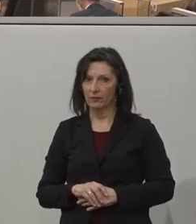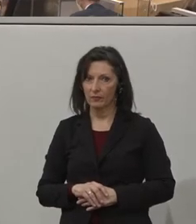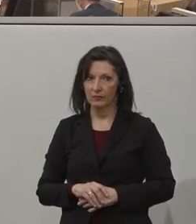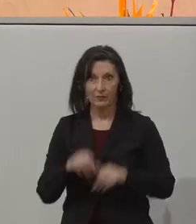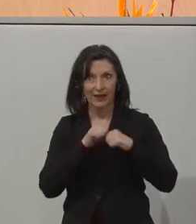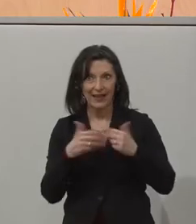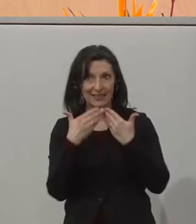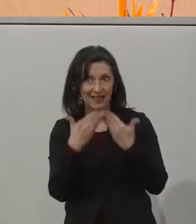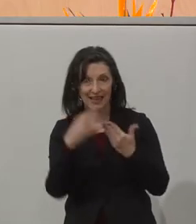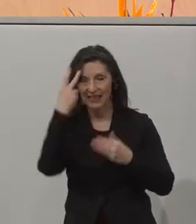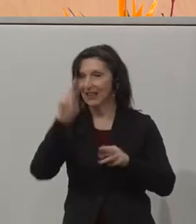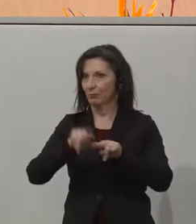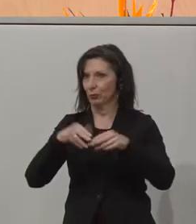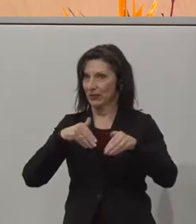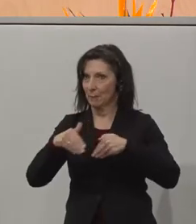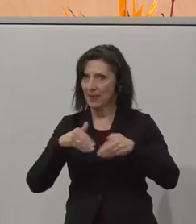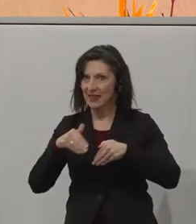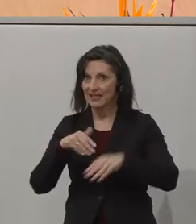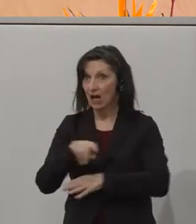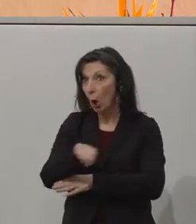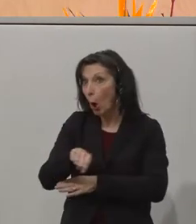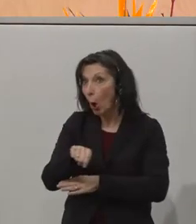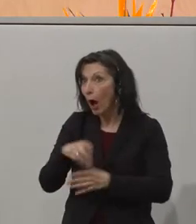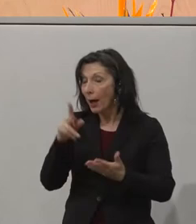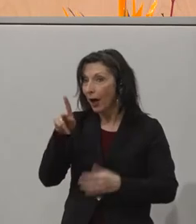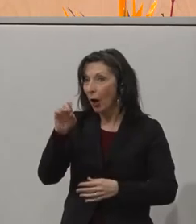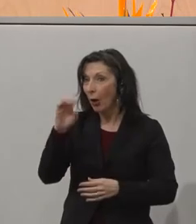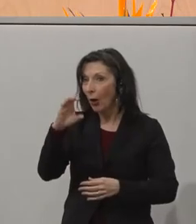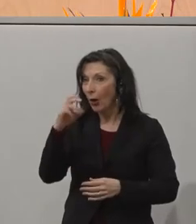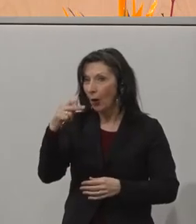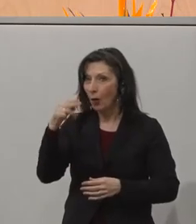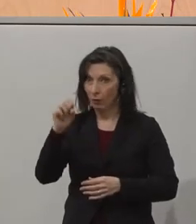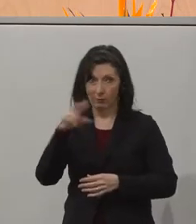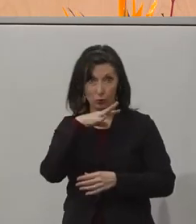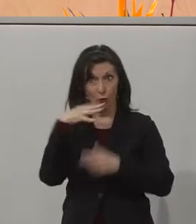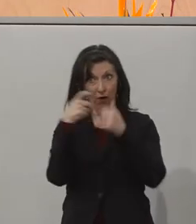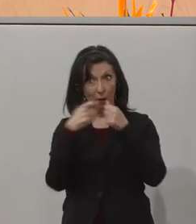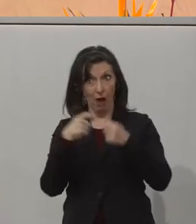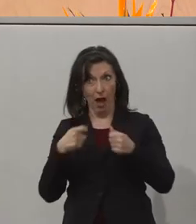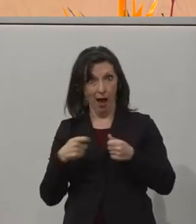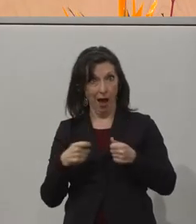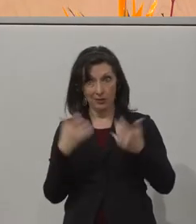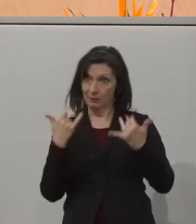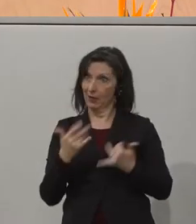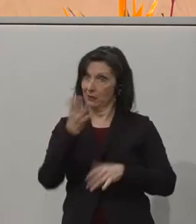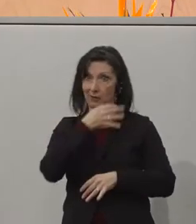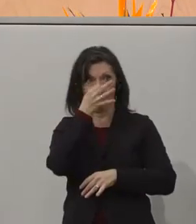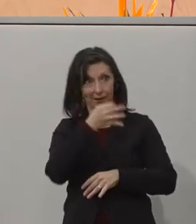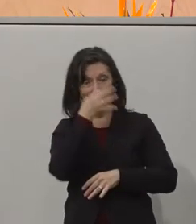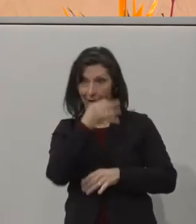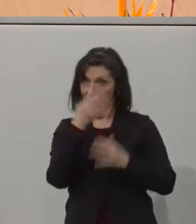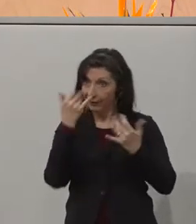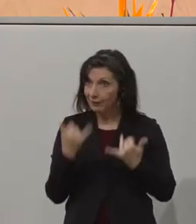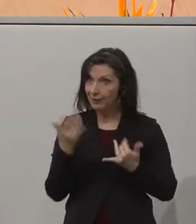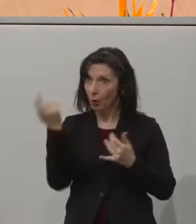Herzlichen Dank, Herr Bundesminister Kocher. Wir freuen uns, dass so viele Maßnahmen, die sich präsentiert werden, schon in der Umsetzung